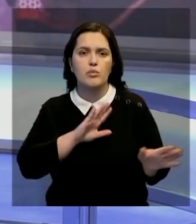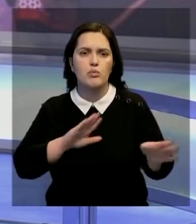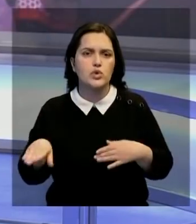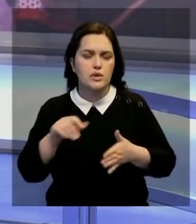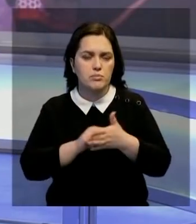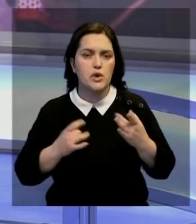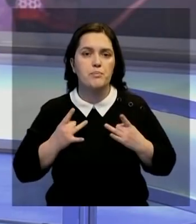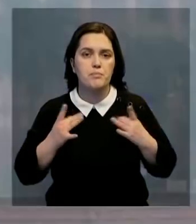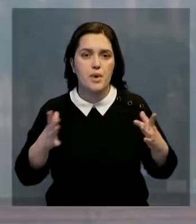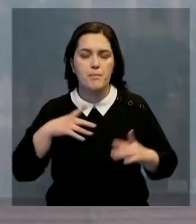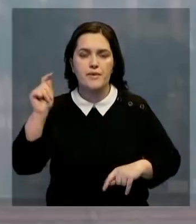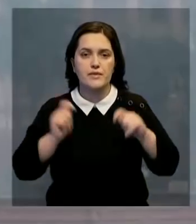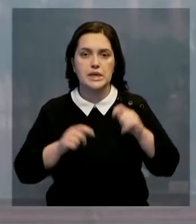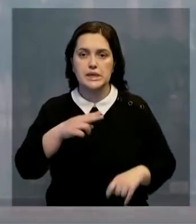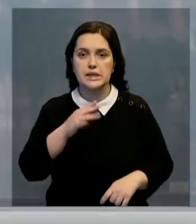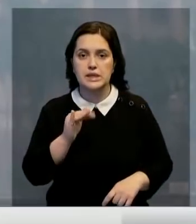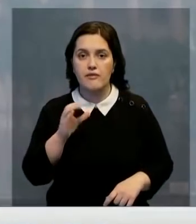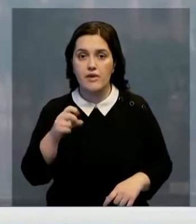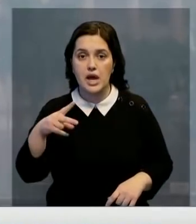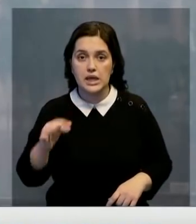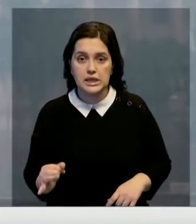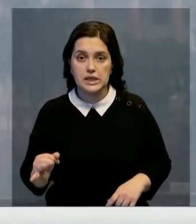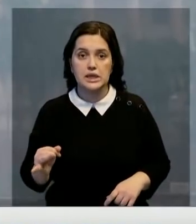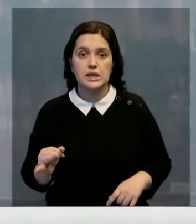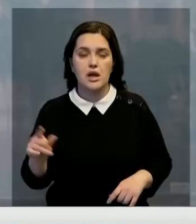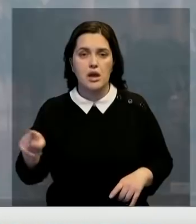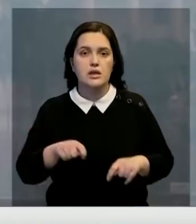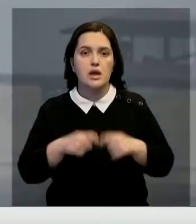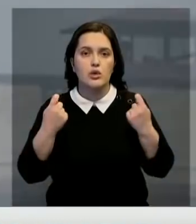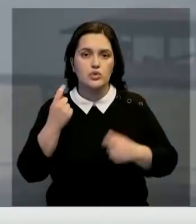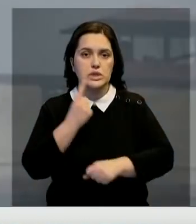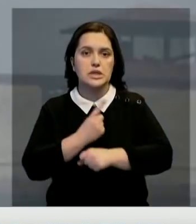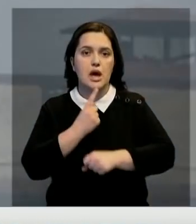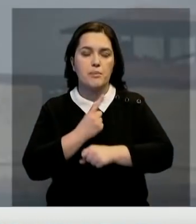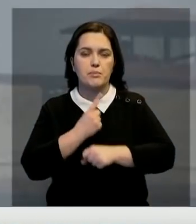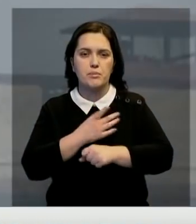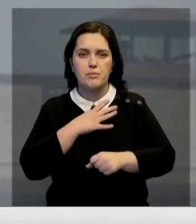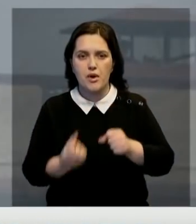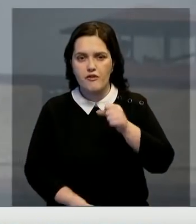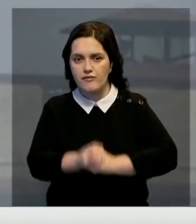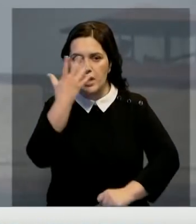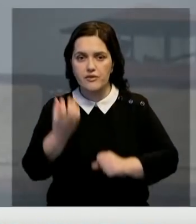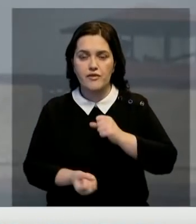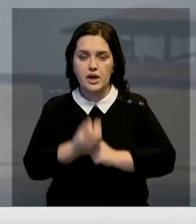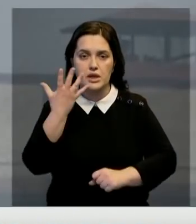критическим после празднования фестиваля Дивали, во время которого жители нарушили запрет на запуске фейерверков.